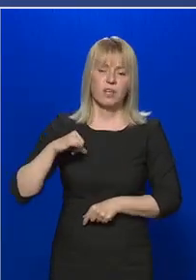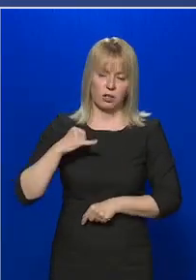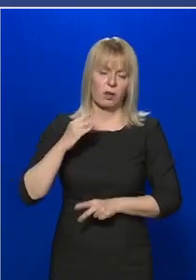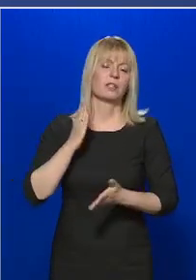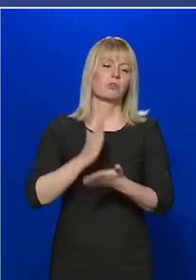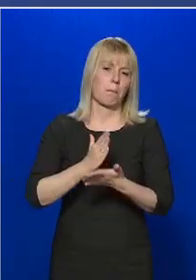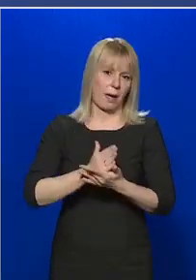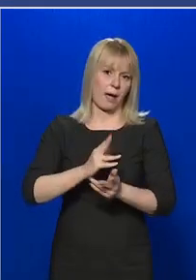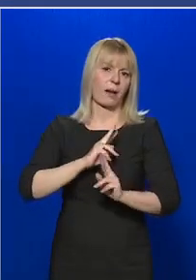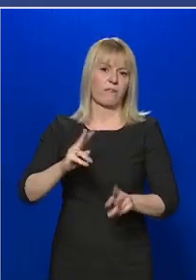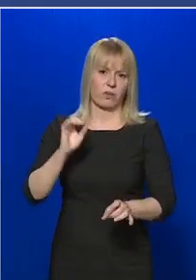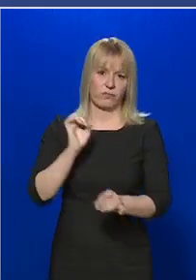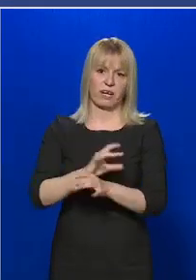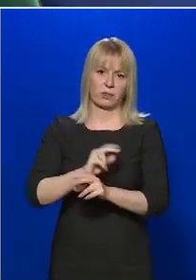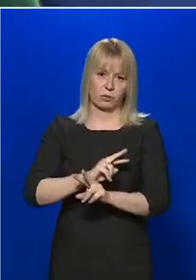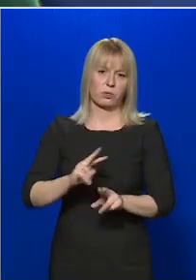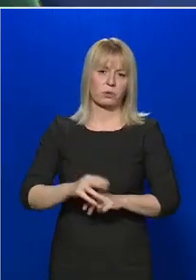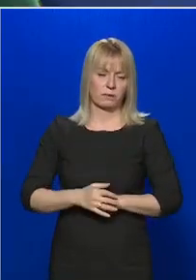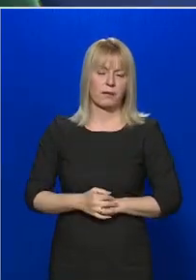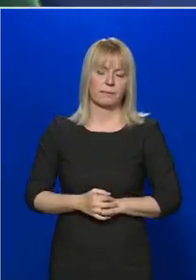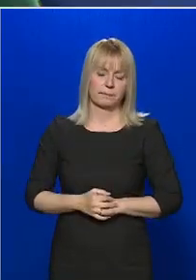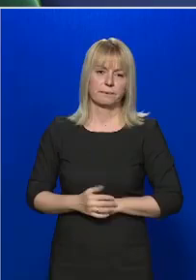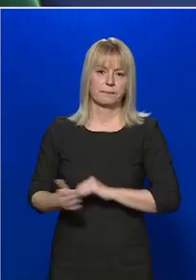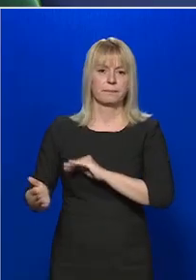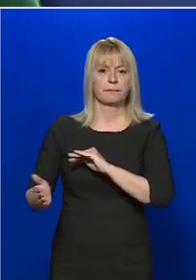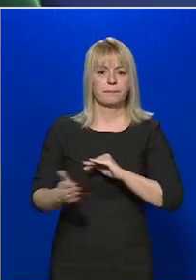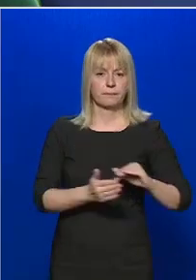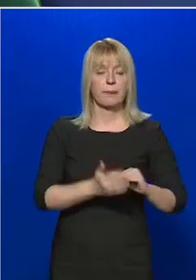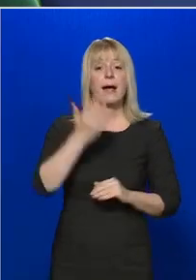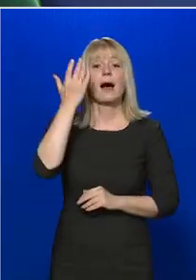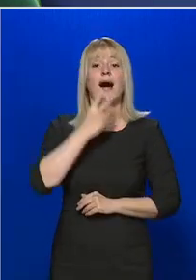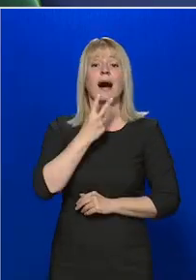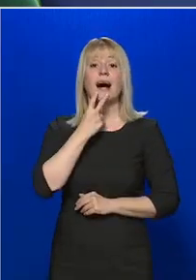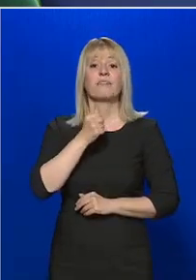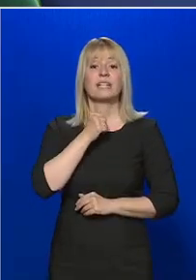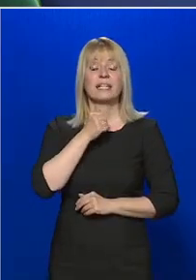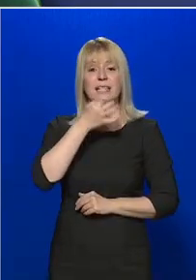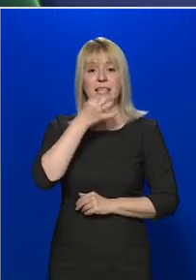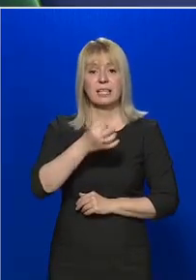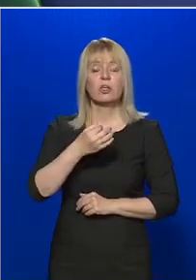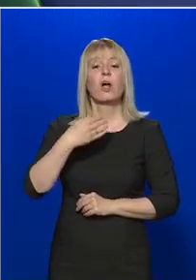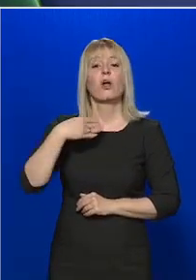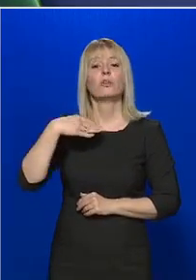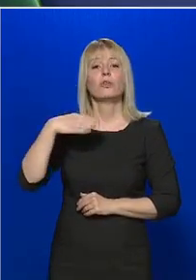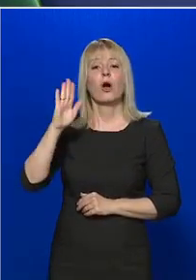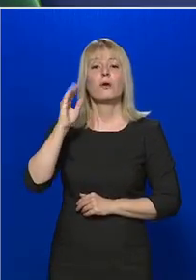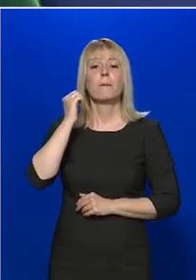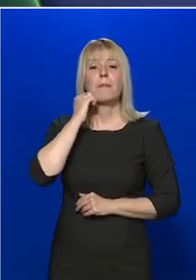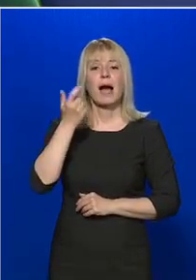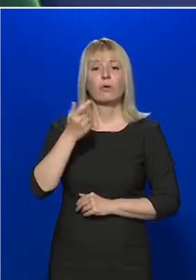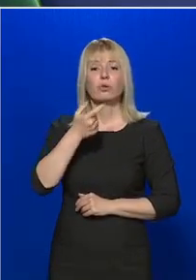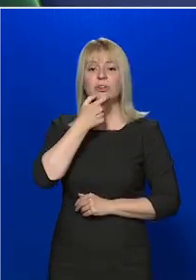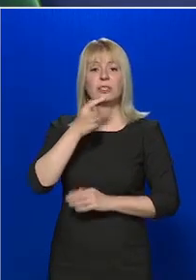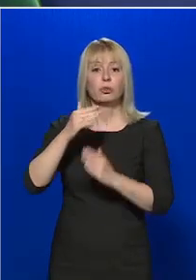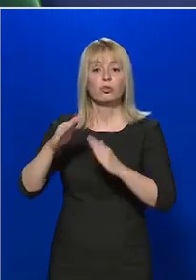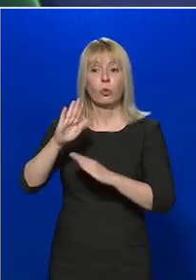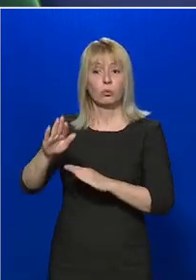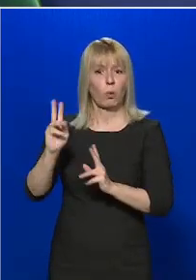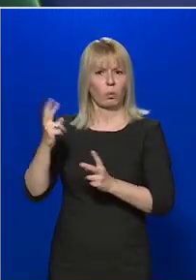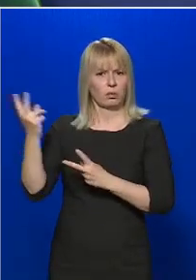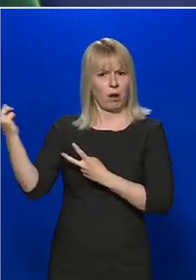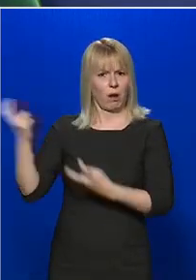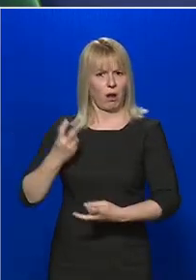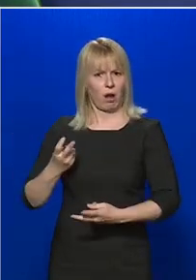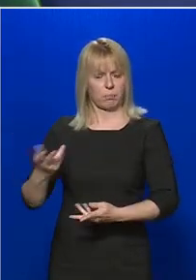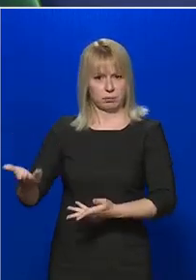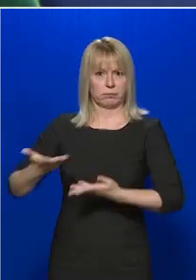fertőzöttek között. Szintén a HVG kérdése. A Nagymágocsi idősotthon lakója honnan kapta el a koronavírust, ha március 8